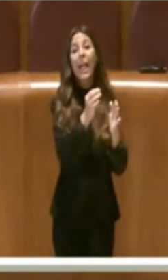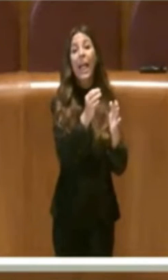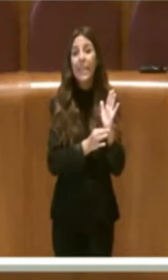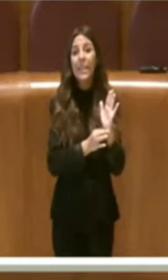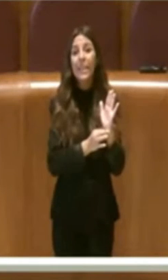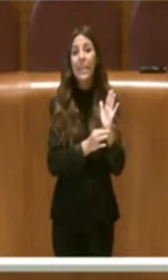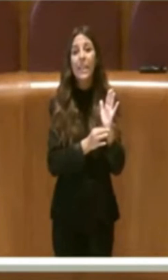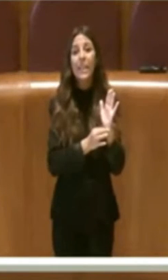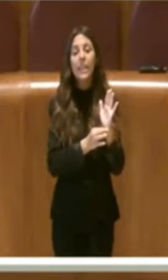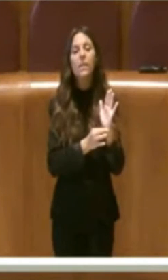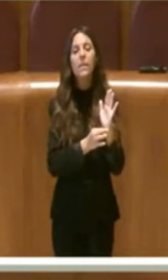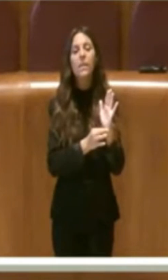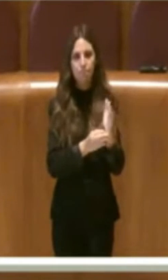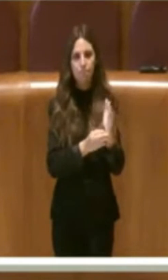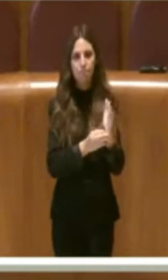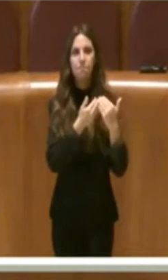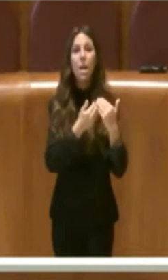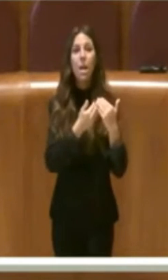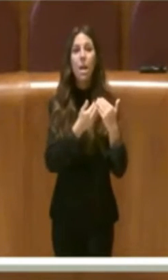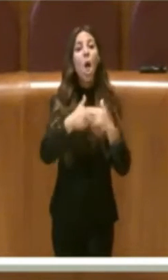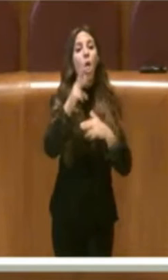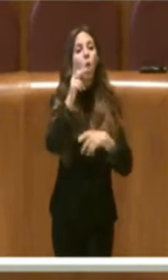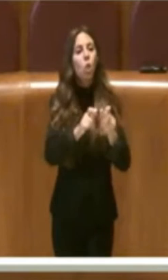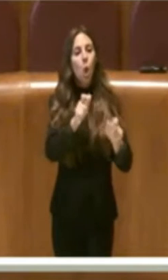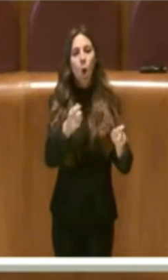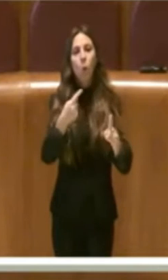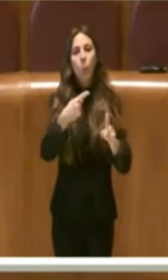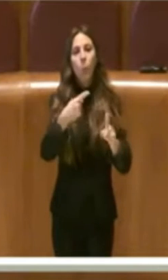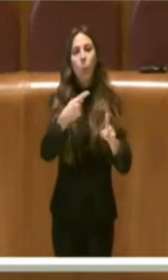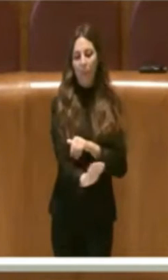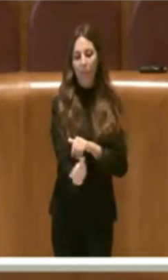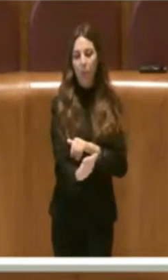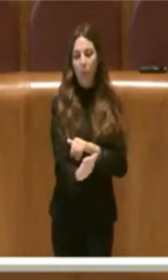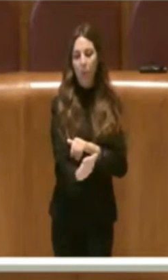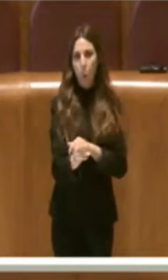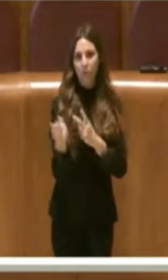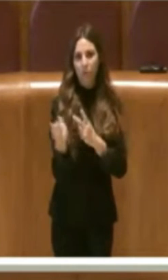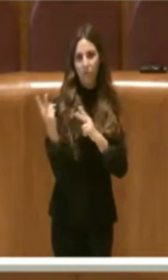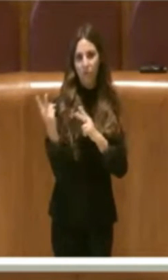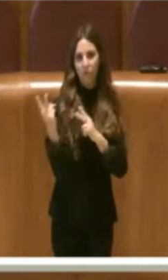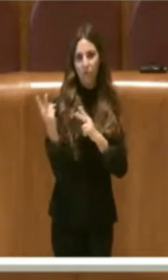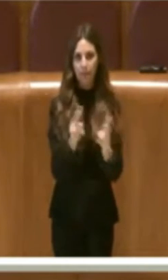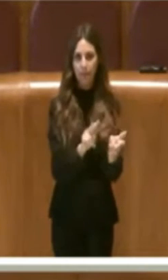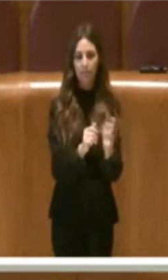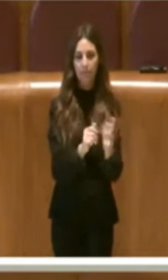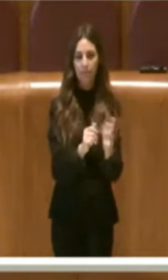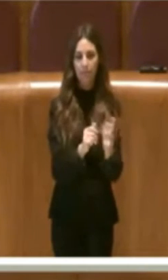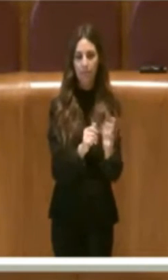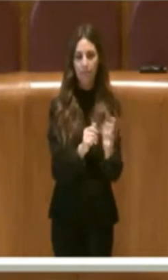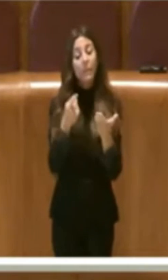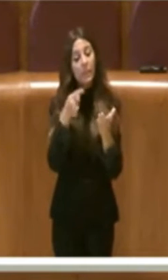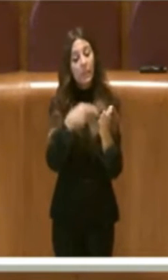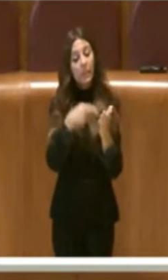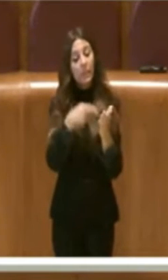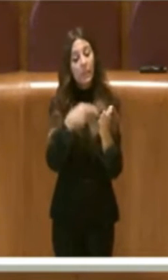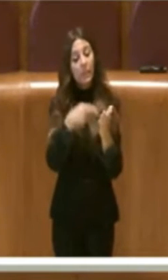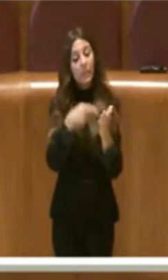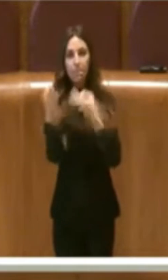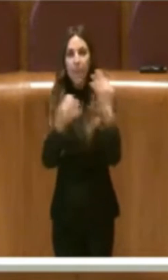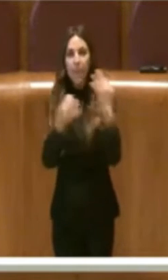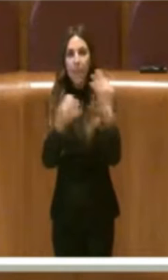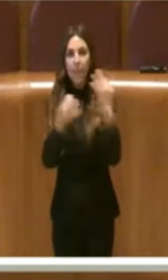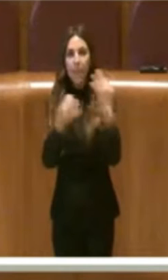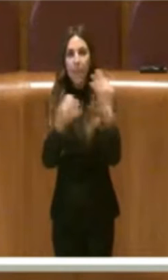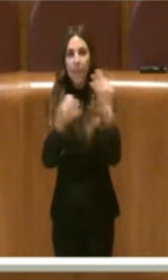in carico delle donne vittime della violenza e dei minori e la stessa delibera non fa altro che illustrare tutta